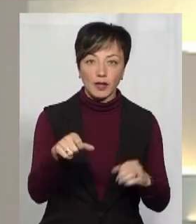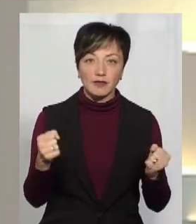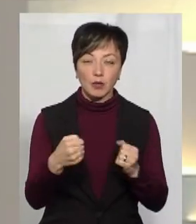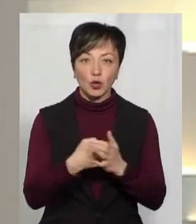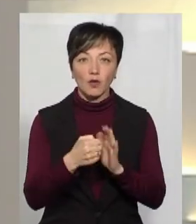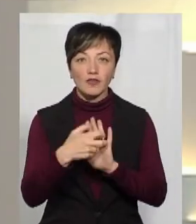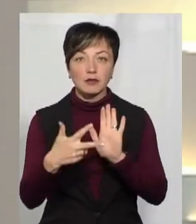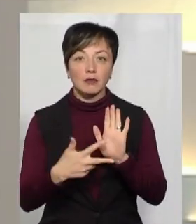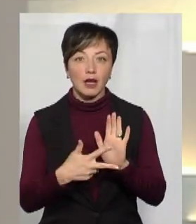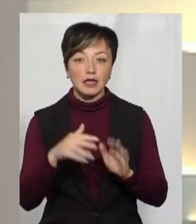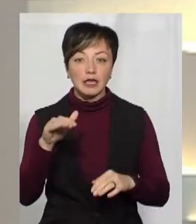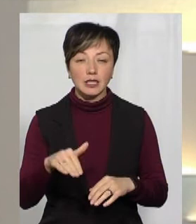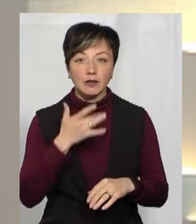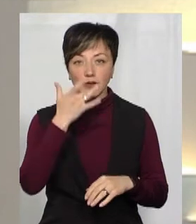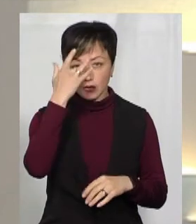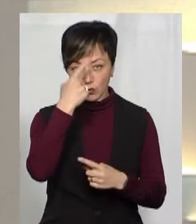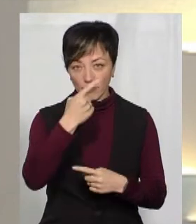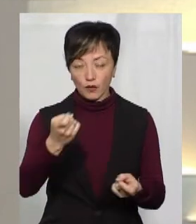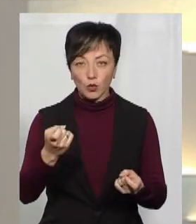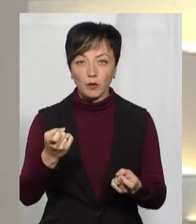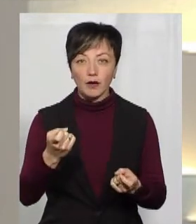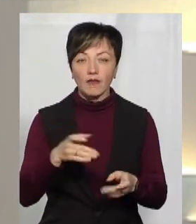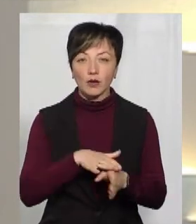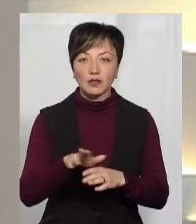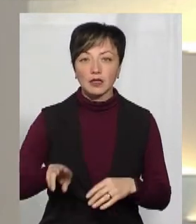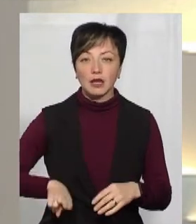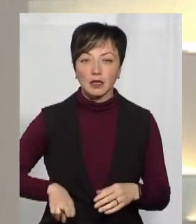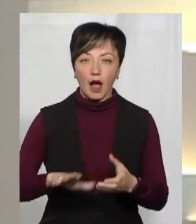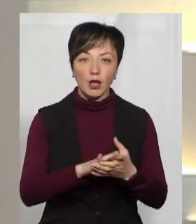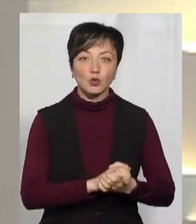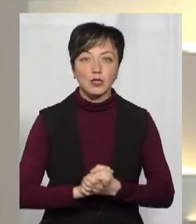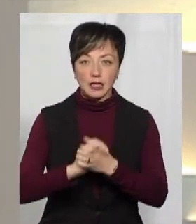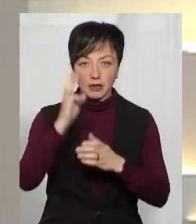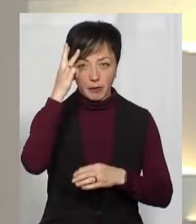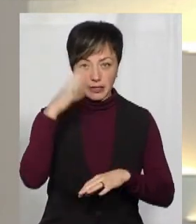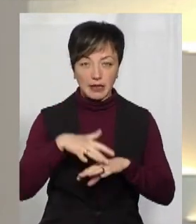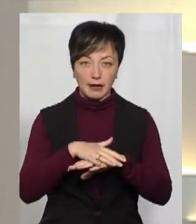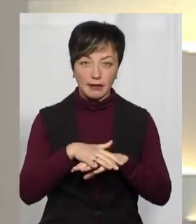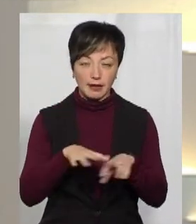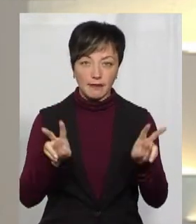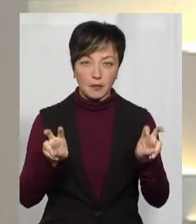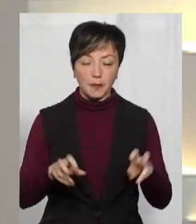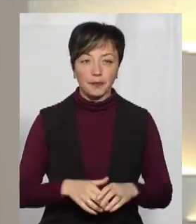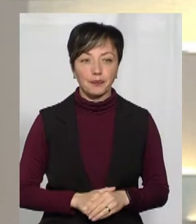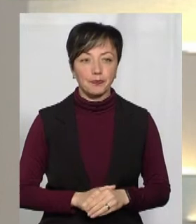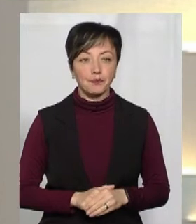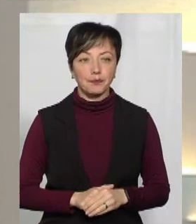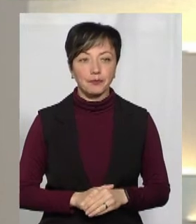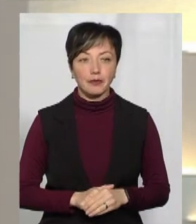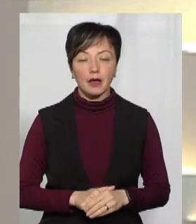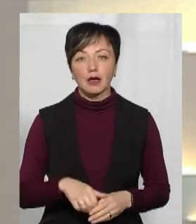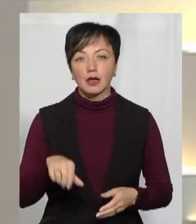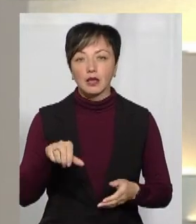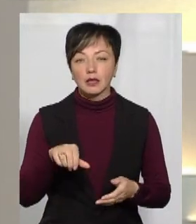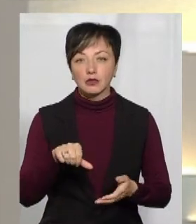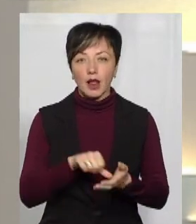взимку до 18 влітку. Про це повідомив виконавчий директор Асоціації Хмельницьких ринків і член Координаційної ради з